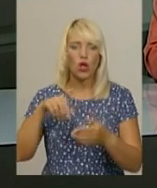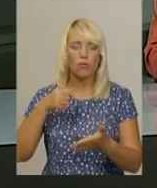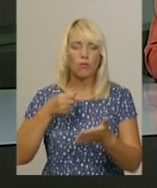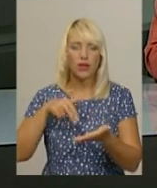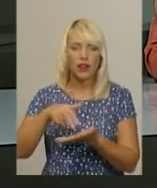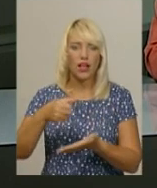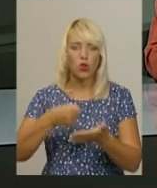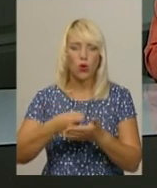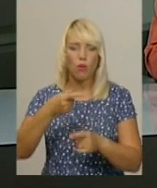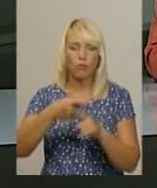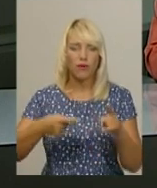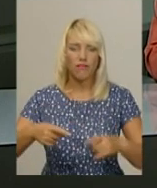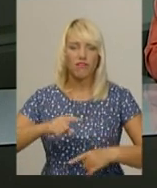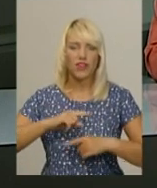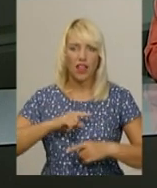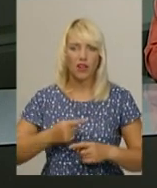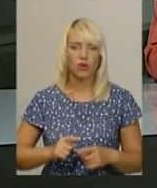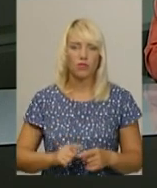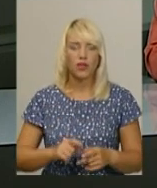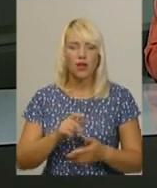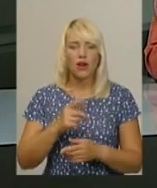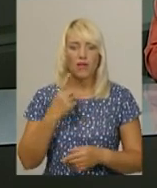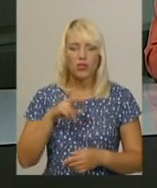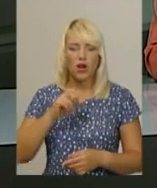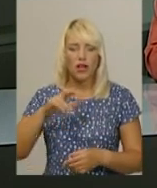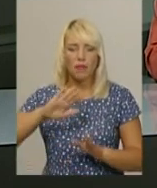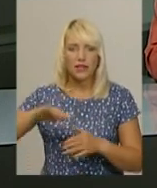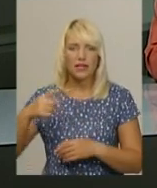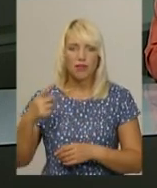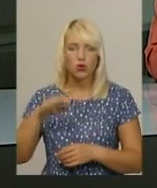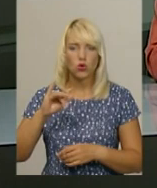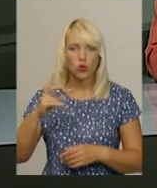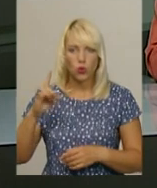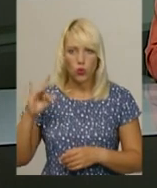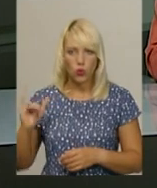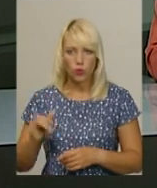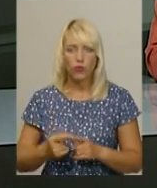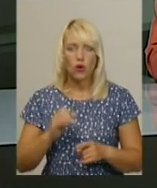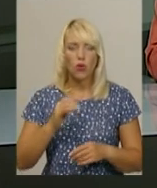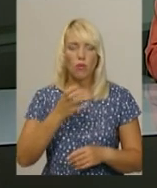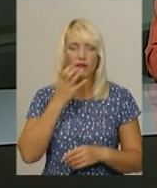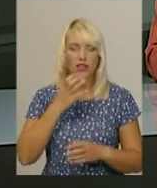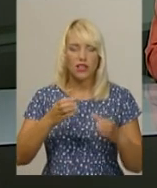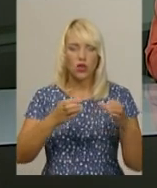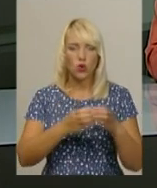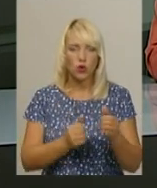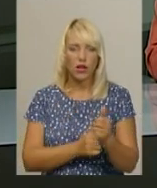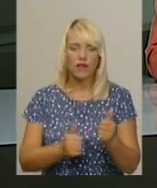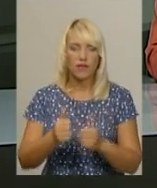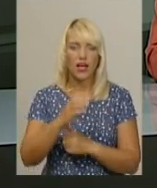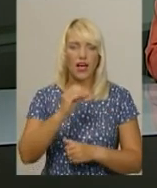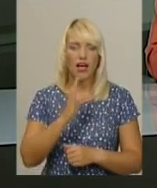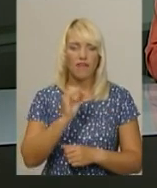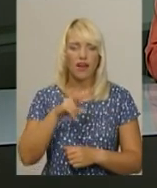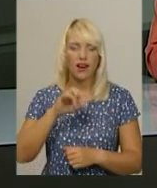Продовжується і чемпіонат області з футболу. першій лізі після восьмого туру, повідомляє Микола Кузнєцов, у південній групі лідирує Евеліна